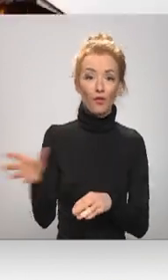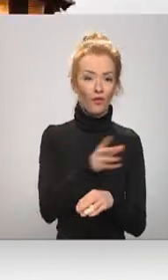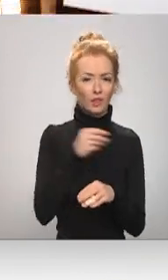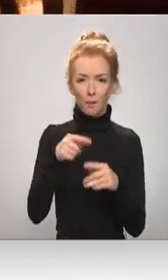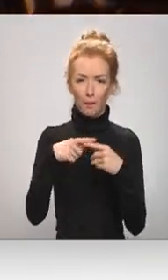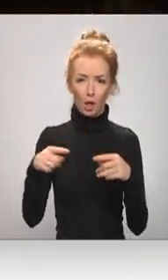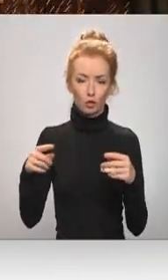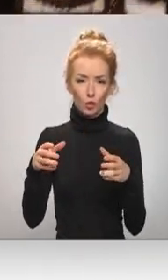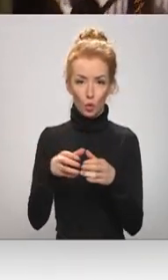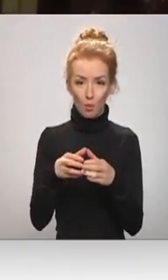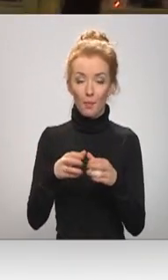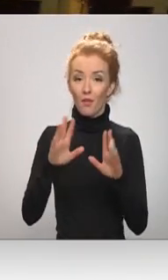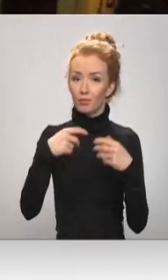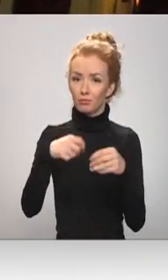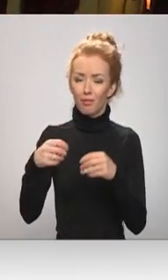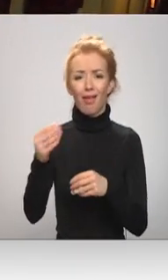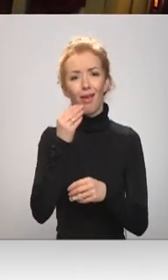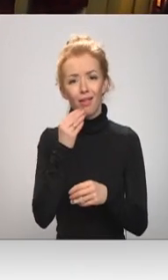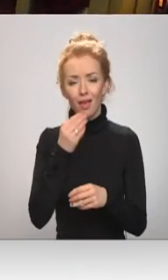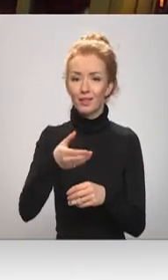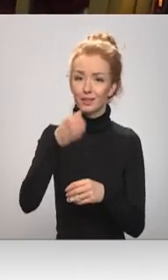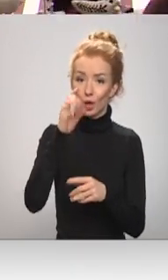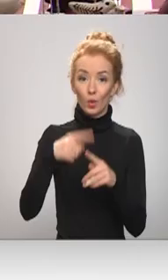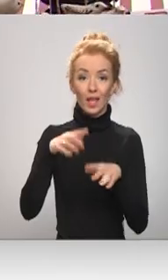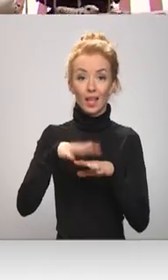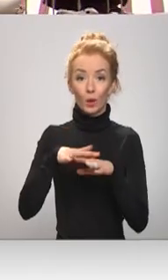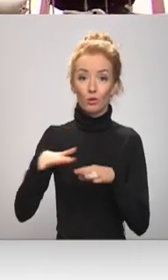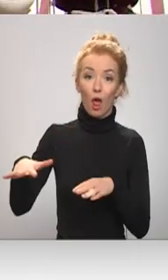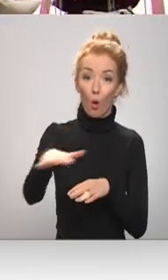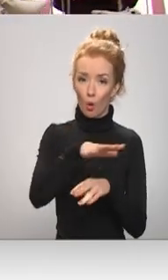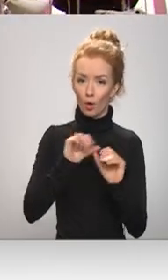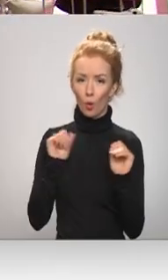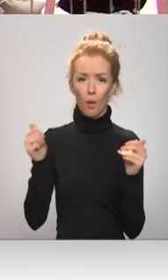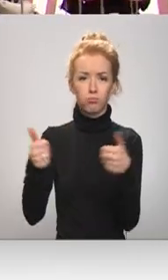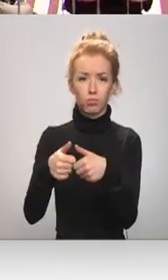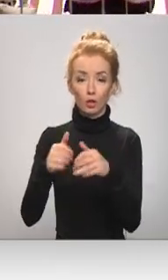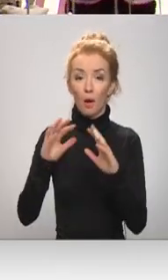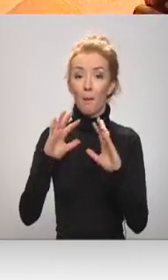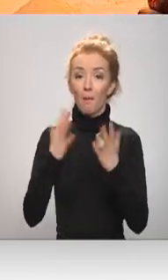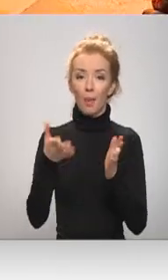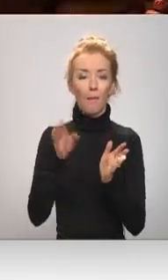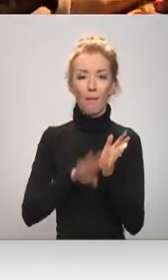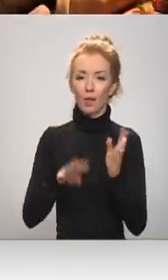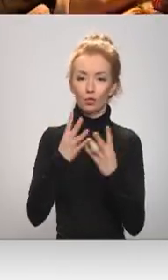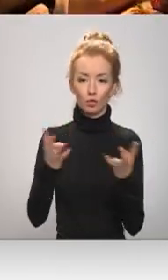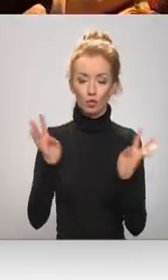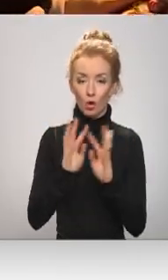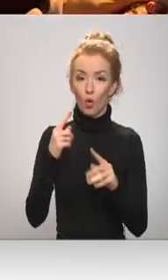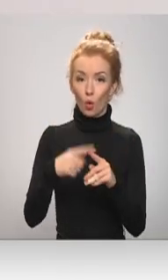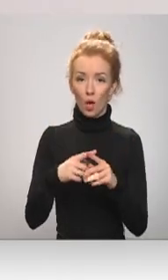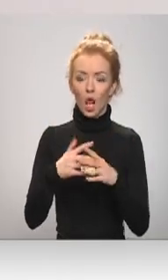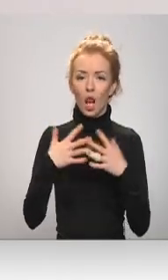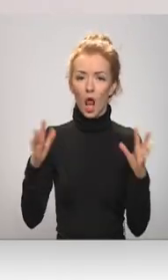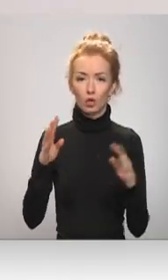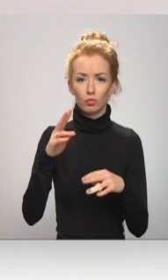grupām. Varēs tirgot arī ēdienus un dzērienus. Tirdziņu laukumi būs norobžoti, bet bez industriāla žoga. Pamatīgi žogi